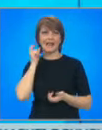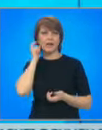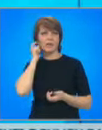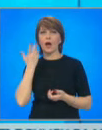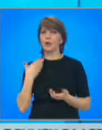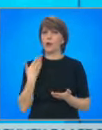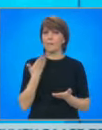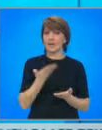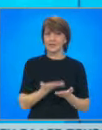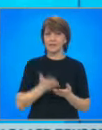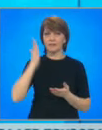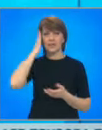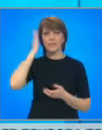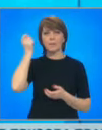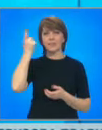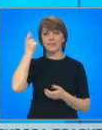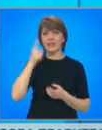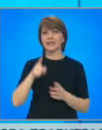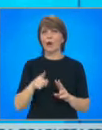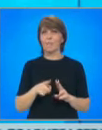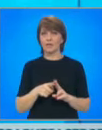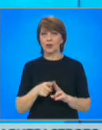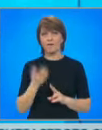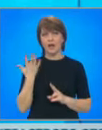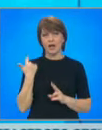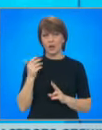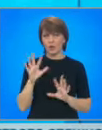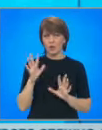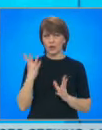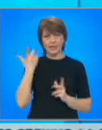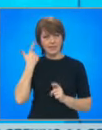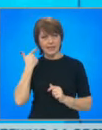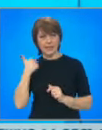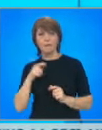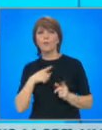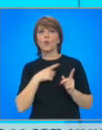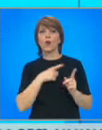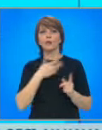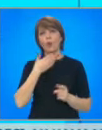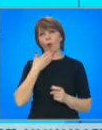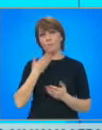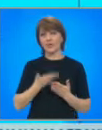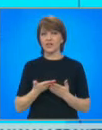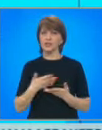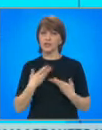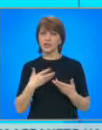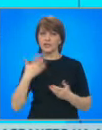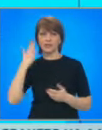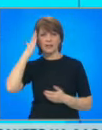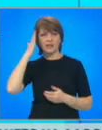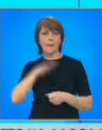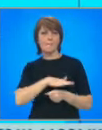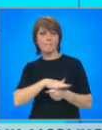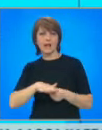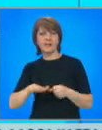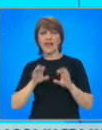който беше предоставен от министр-председателя Кирил Петков. Преди около 10 дни от прокуратурата обявиха, че ще изискат от Министерството пълна